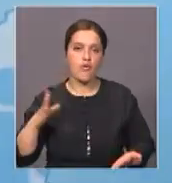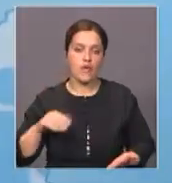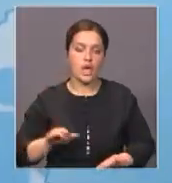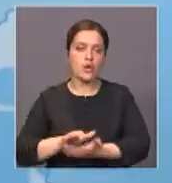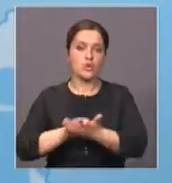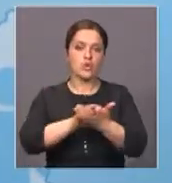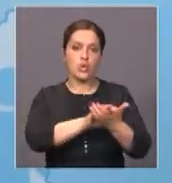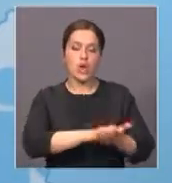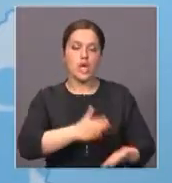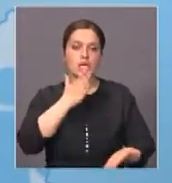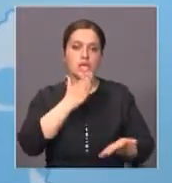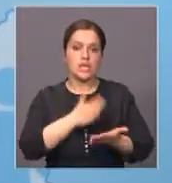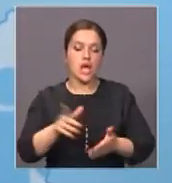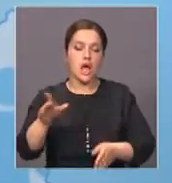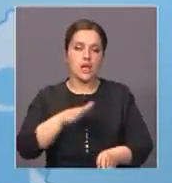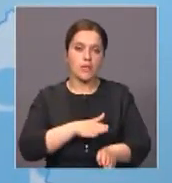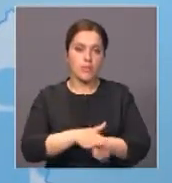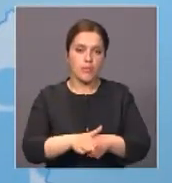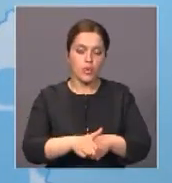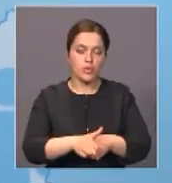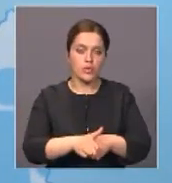власть. Они полностью, как говорится,